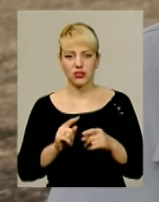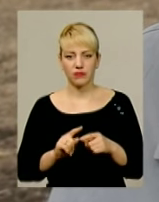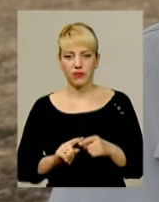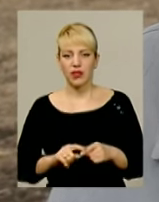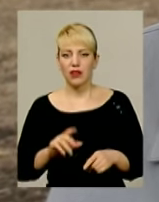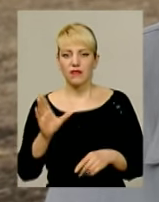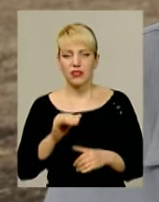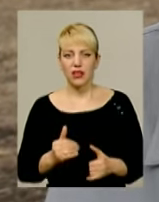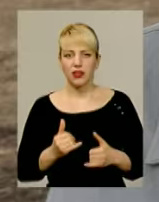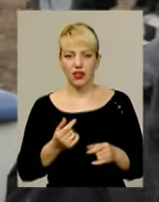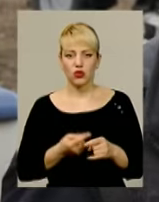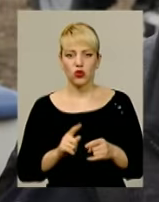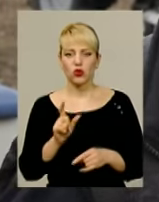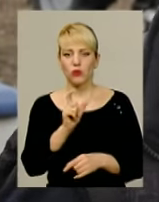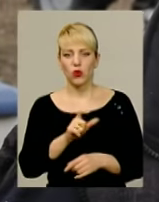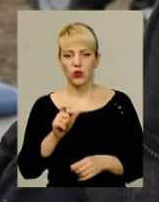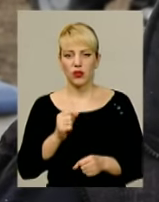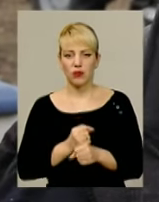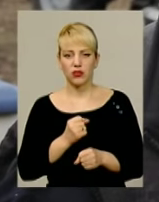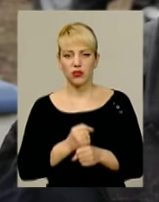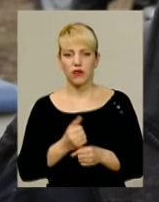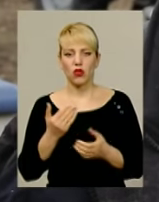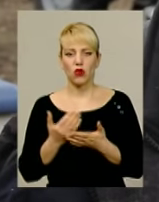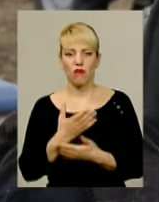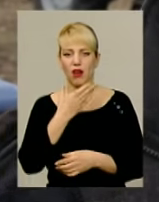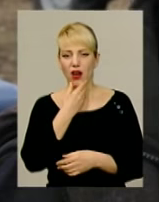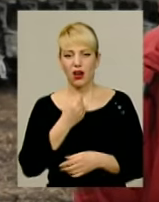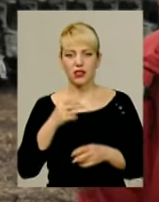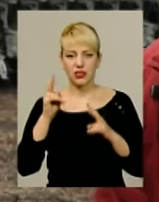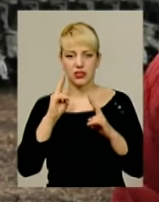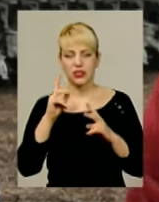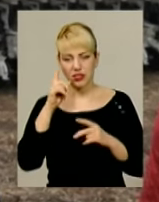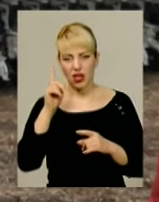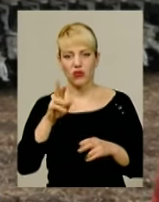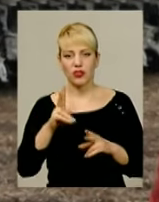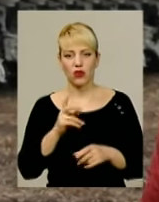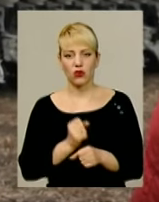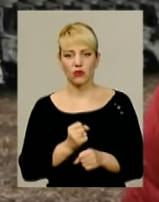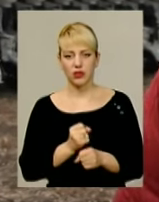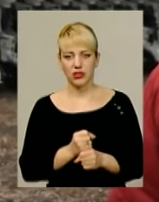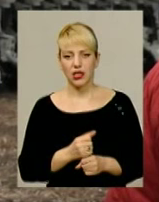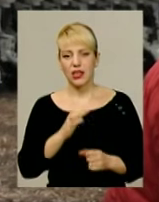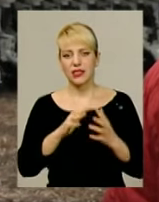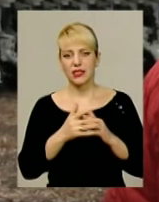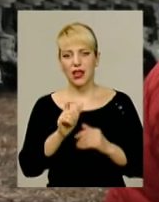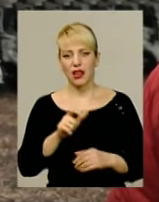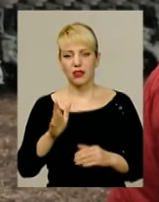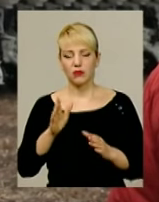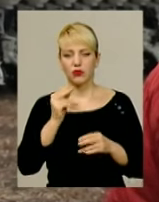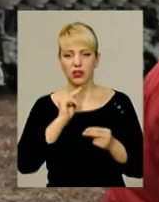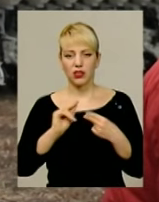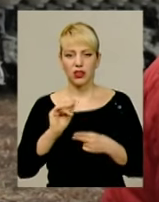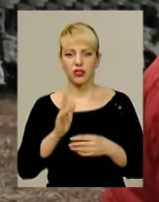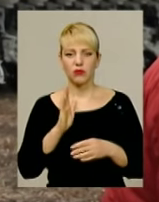працювали і мали добробут. Нова, гарна, не знаю, як робити. Селянам буде краще і